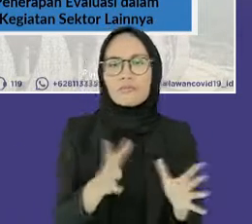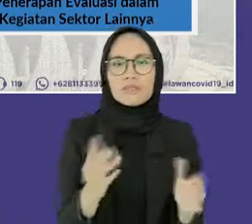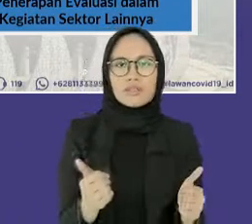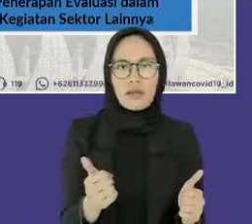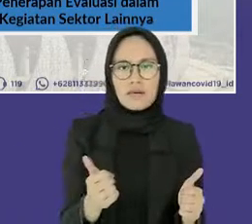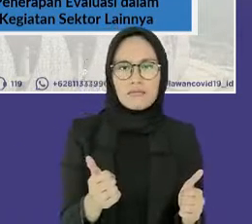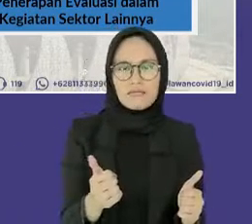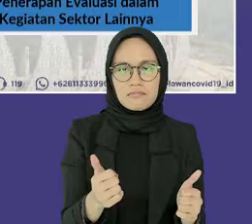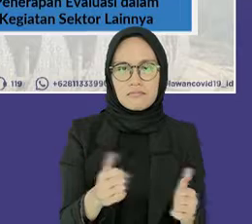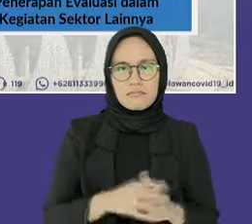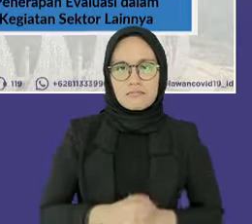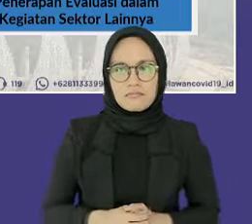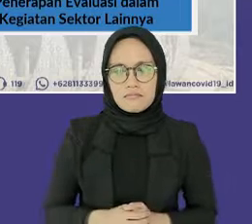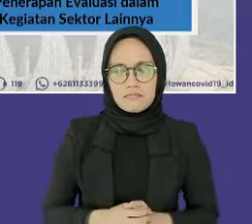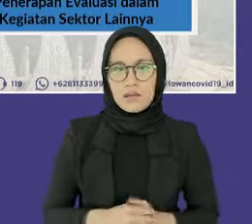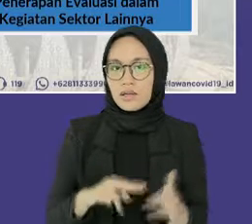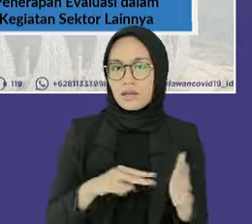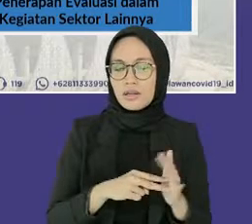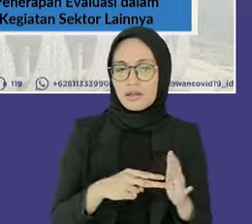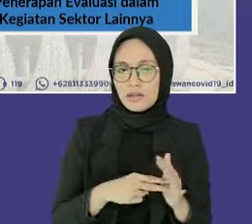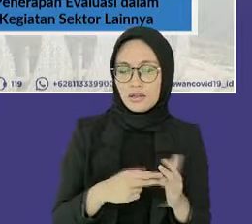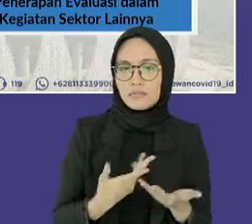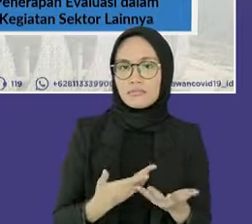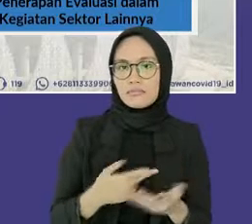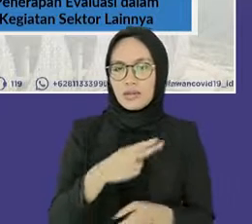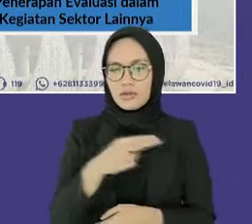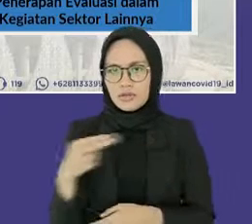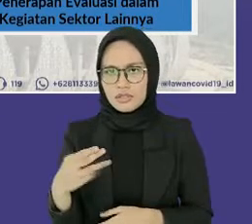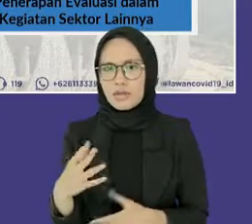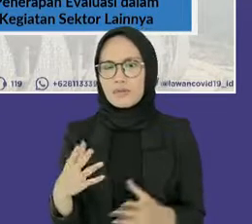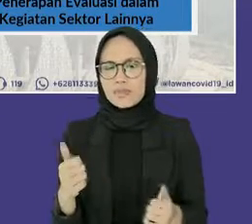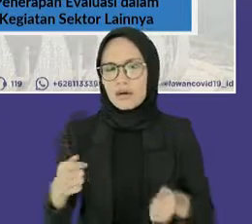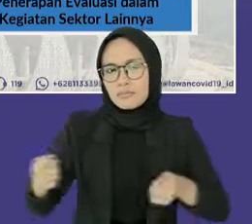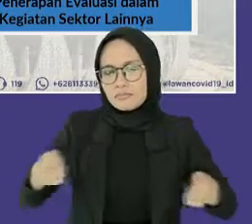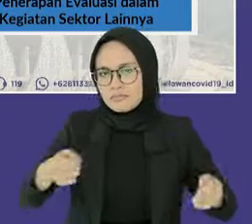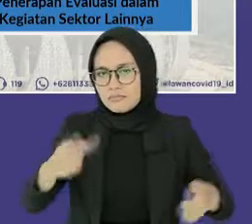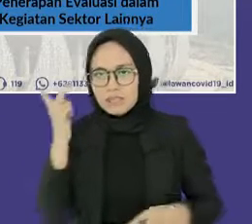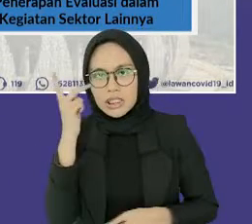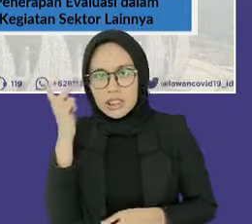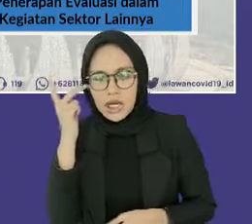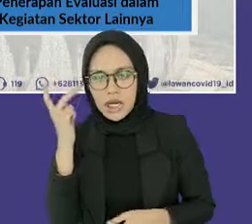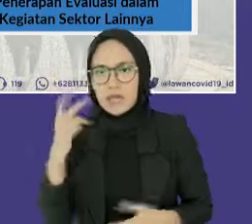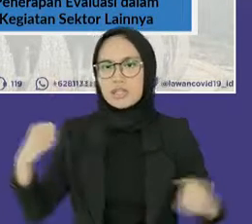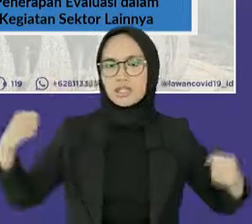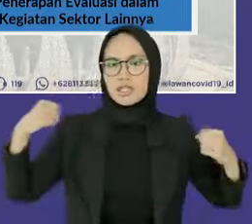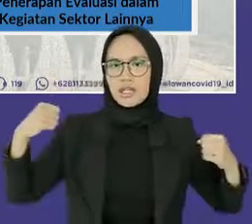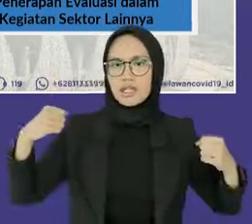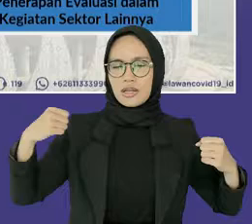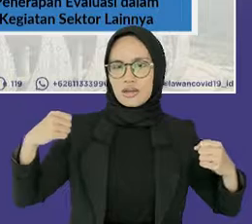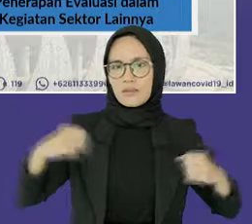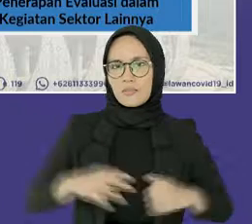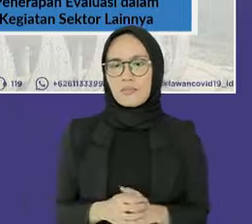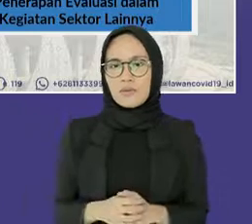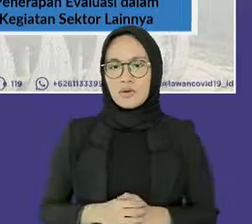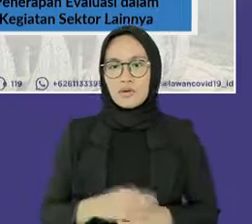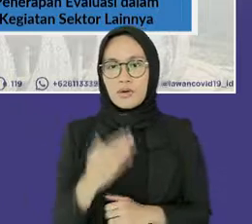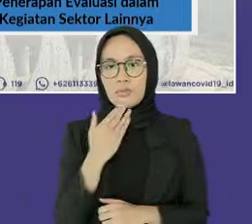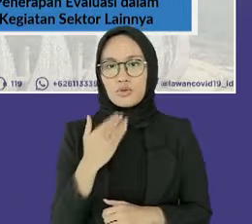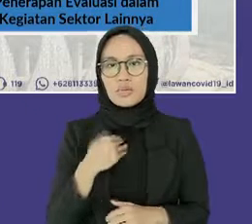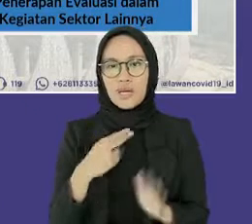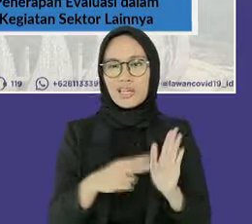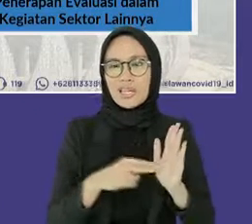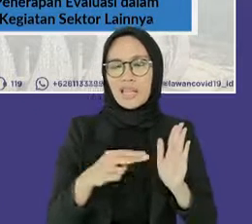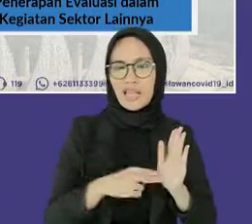dibuktikan menjadi negara dengan perolehan nilai recovery index tertinggi se-Asia Tenggara, bahkan dalam